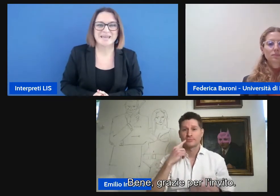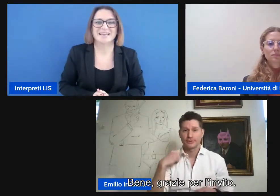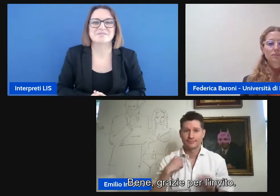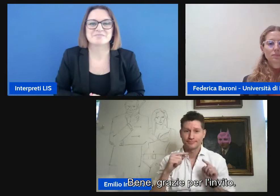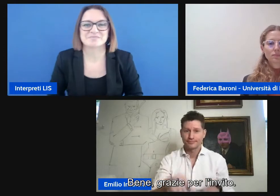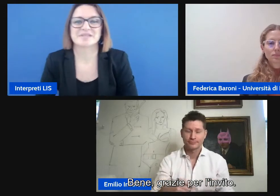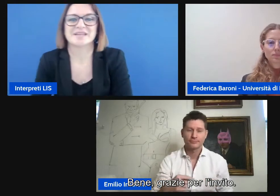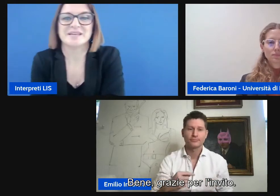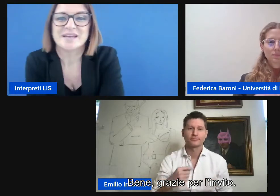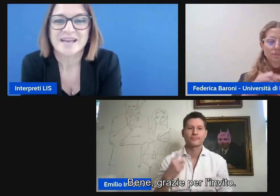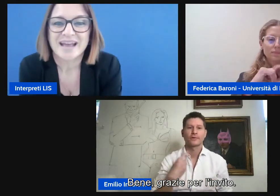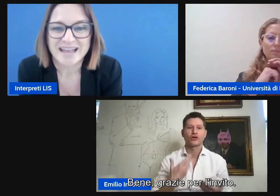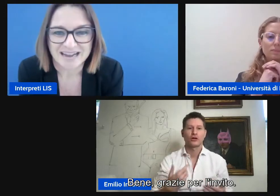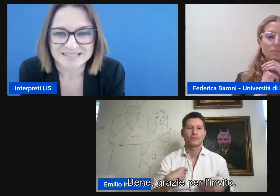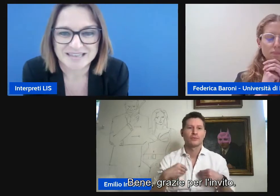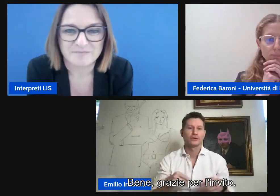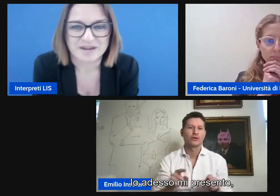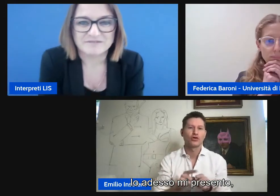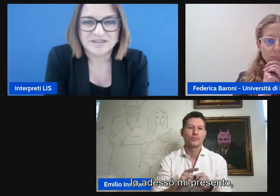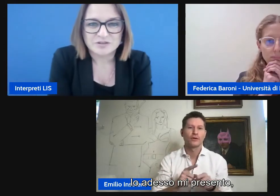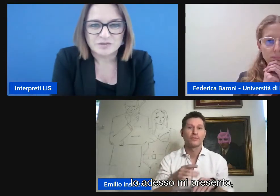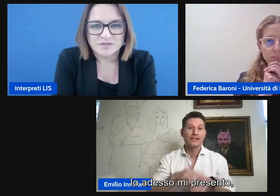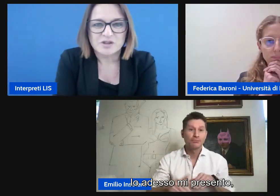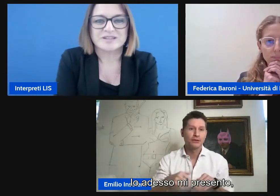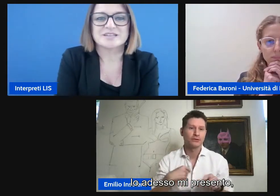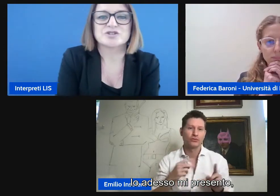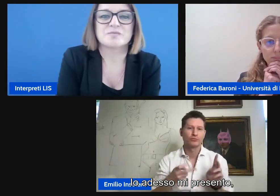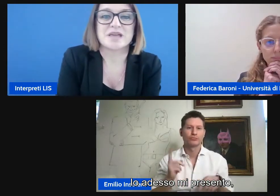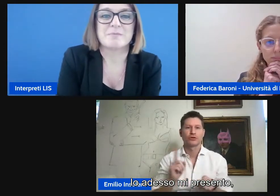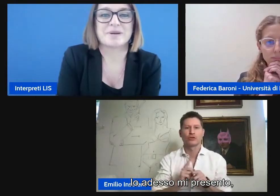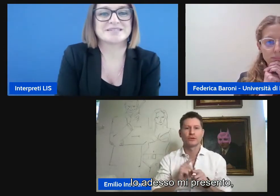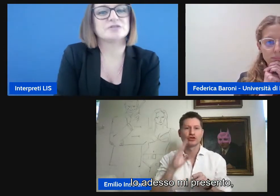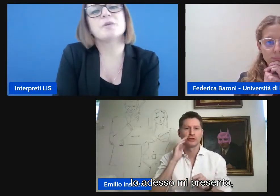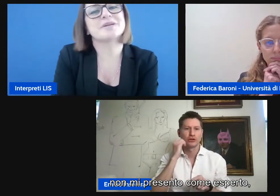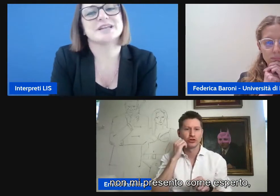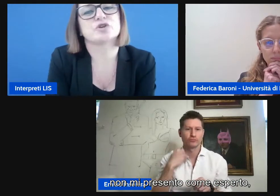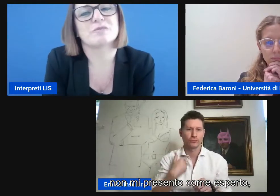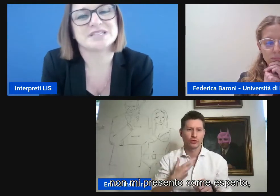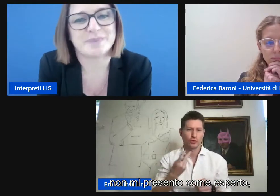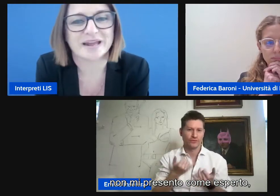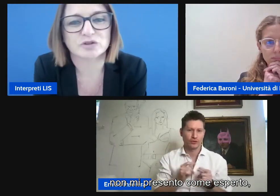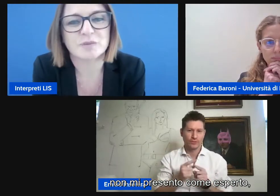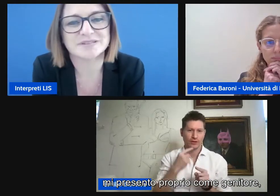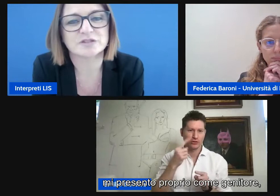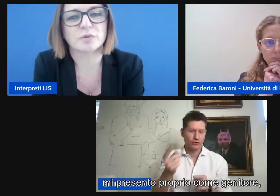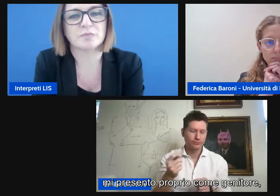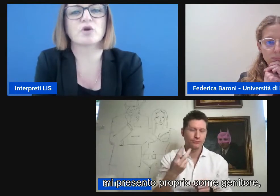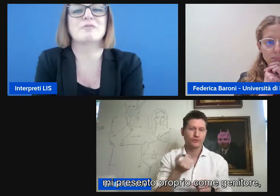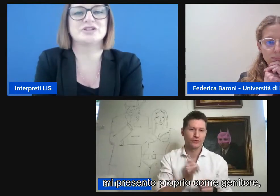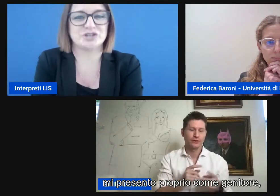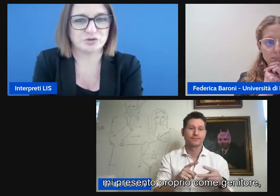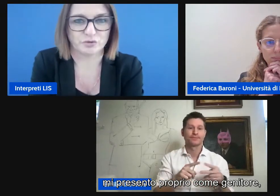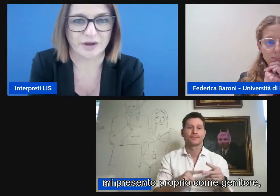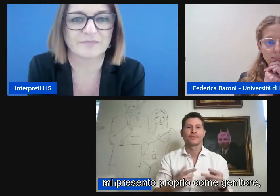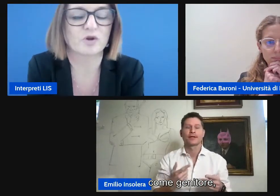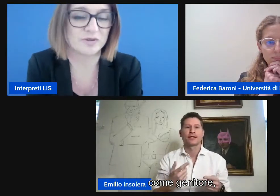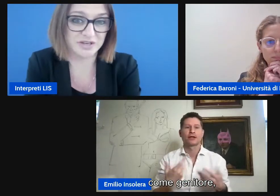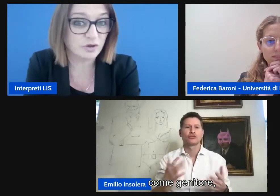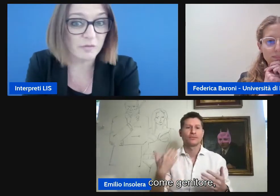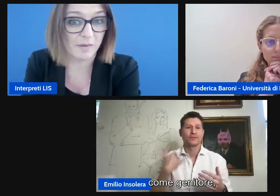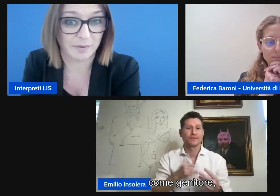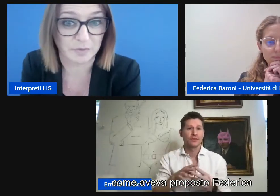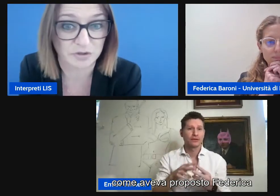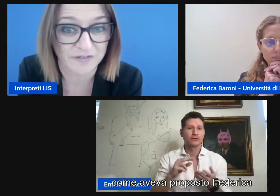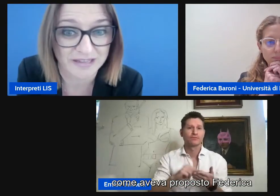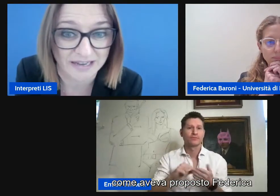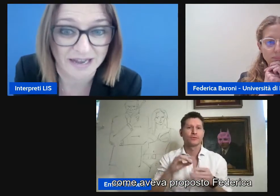bene grazie per l'invito io adesso mi presento come esperto mi presento proprio come genitore come